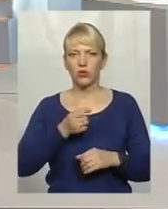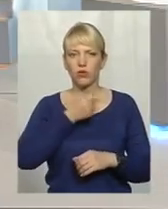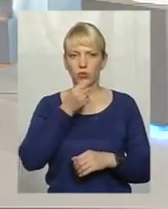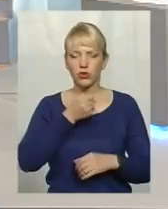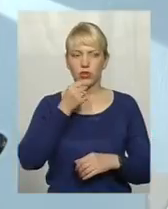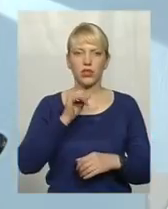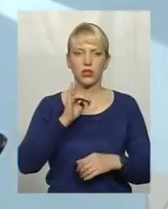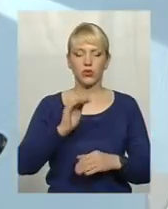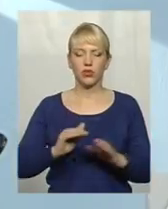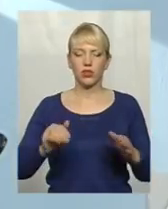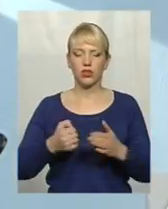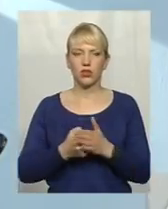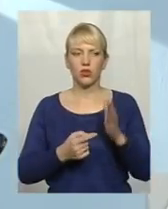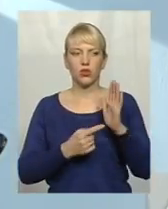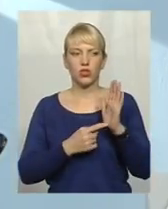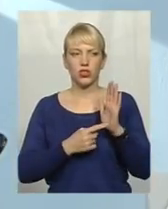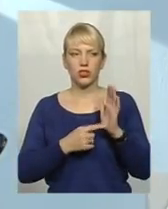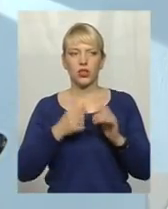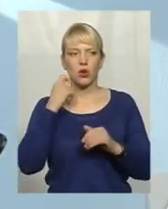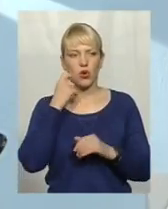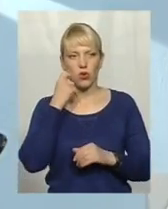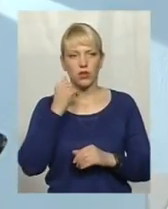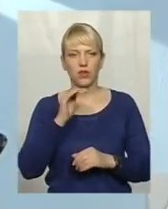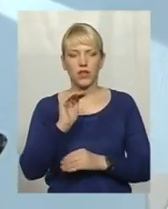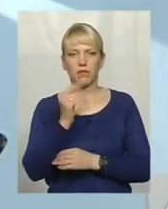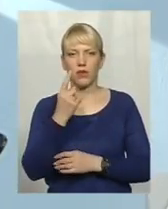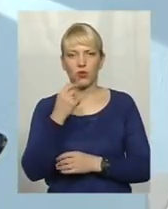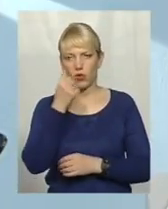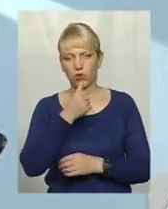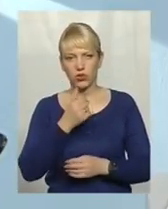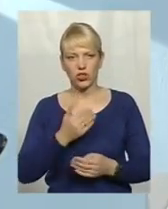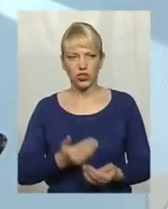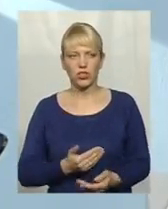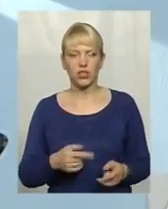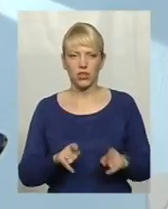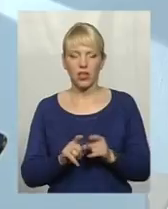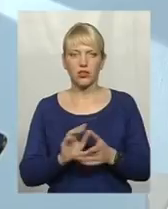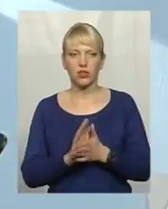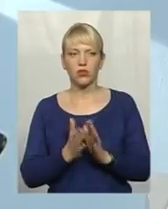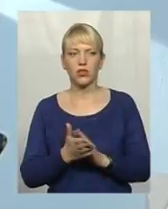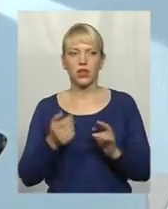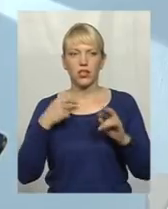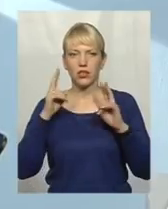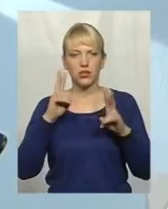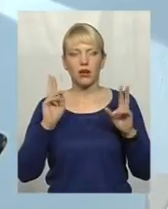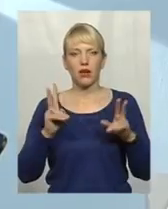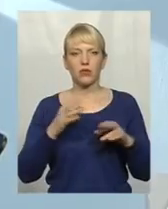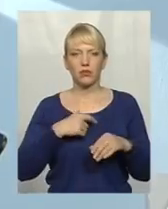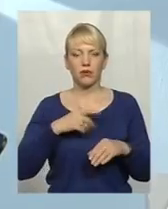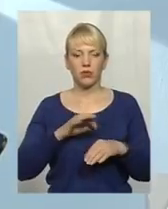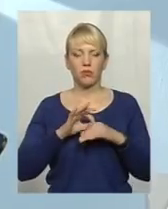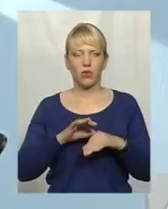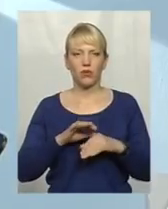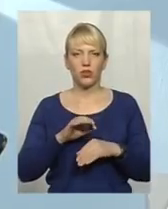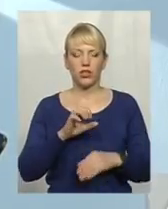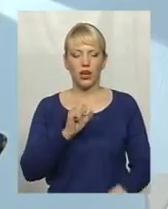віку і діти першого року життя. Ось така ситуація. Не знаємо, як себе буде поводити також